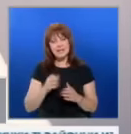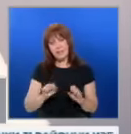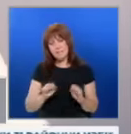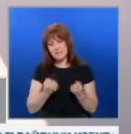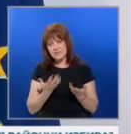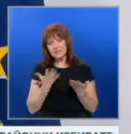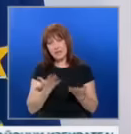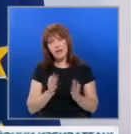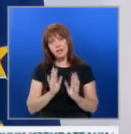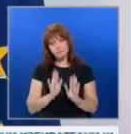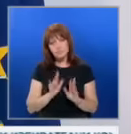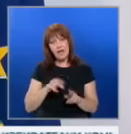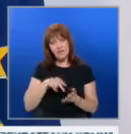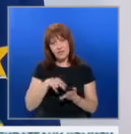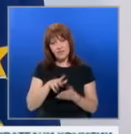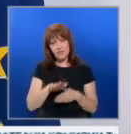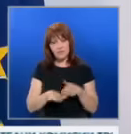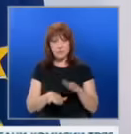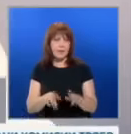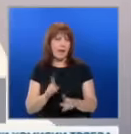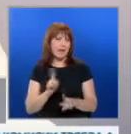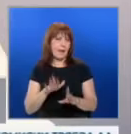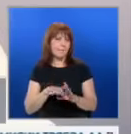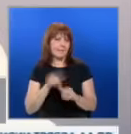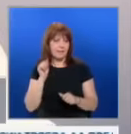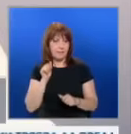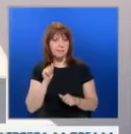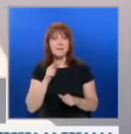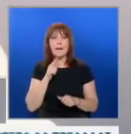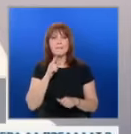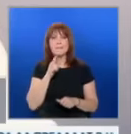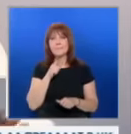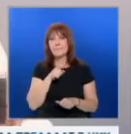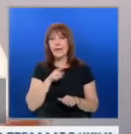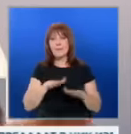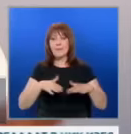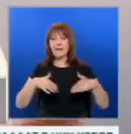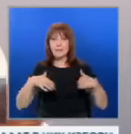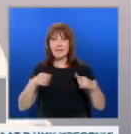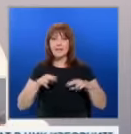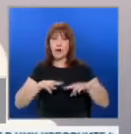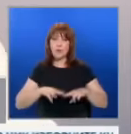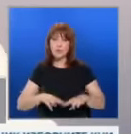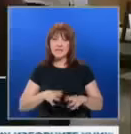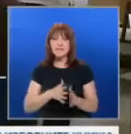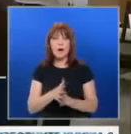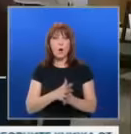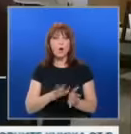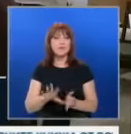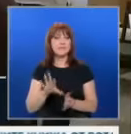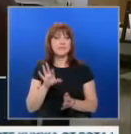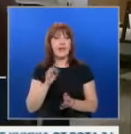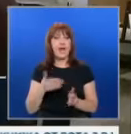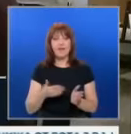да върним стъпка по стъпка. Не, няма да напускам парламента. Избрана съм от народа и си оставам депутат. Макар и обикновен депутат.